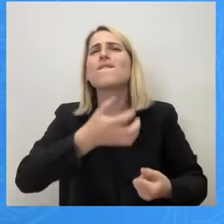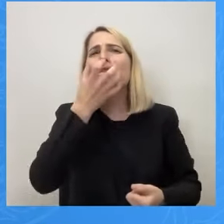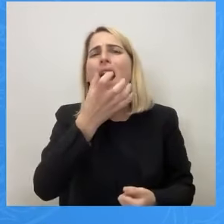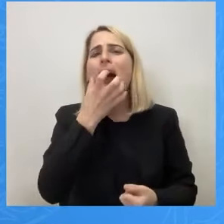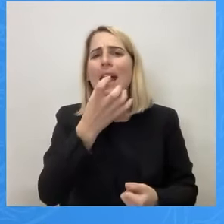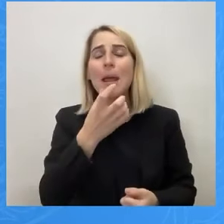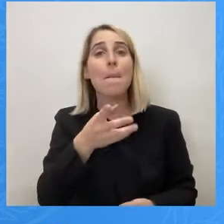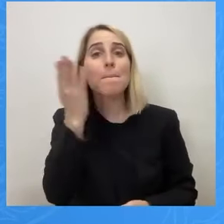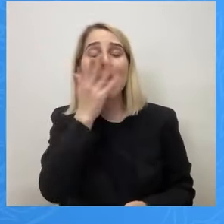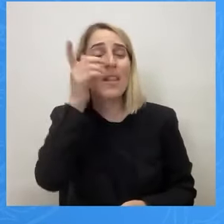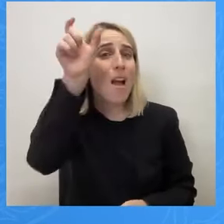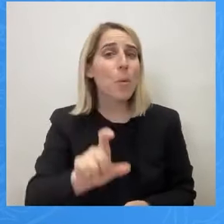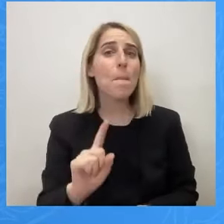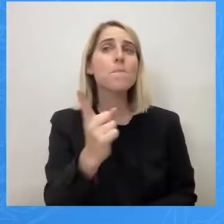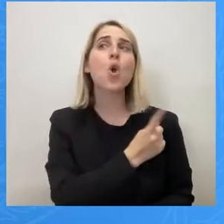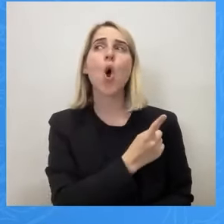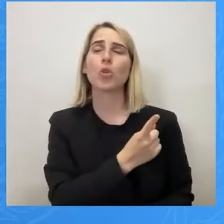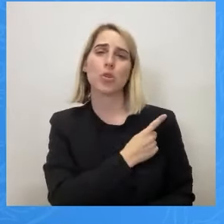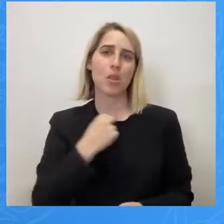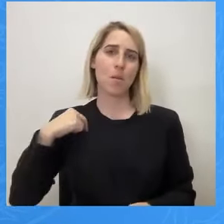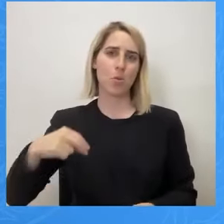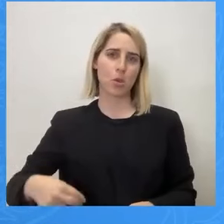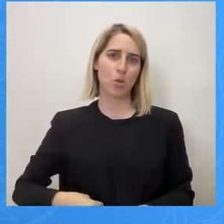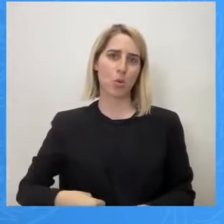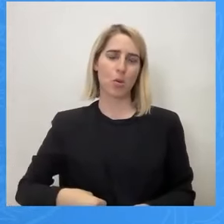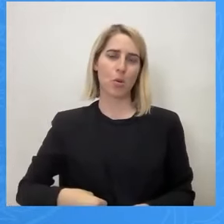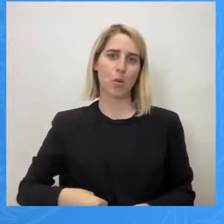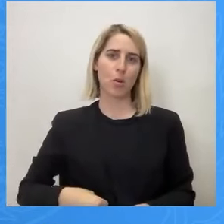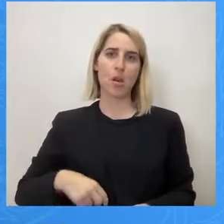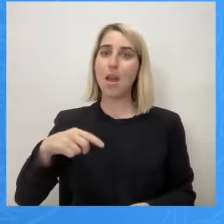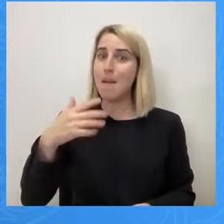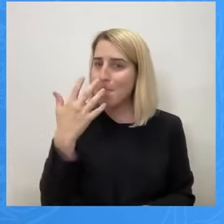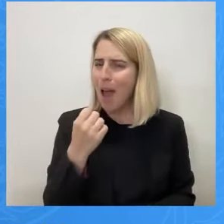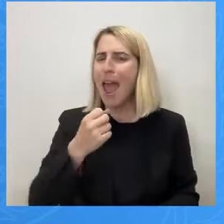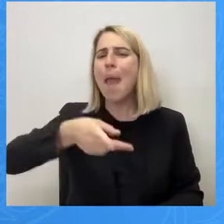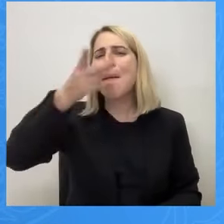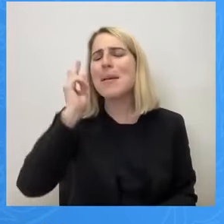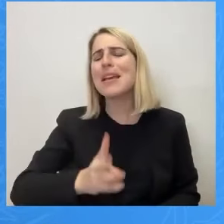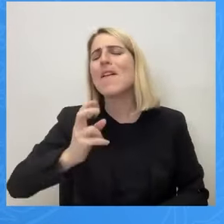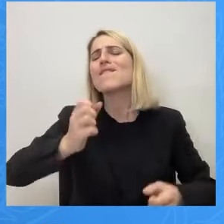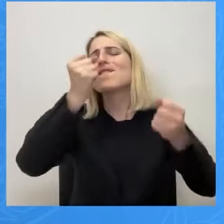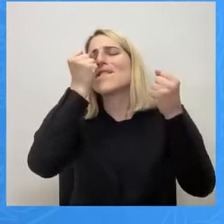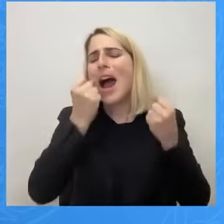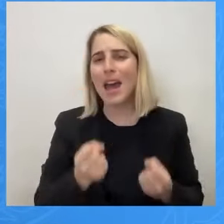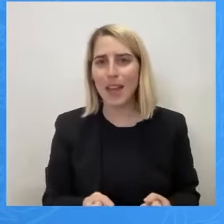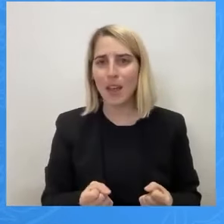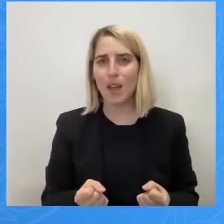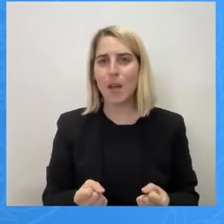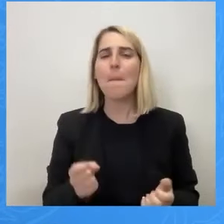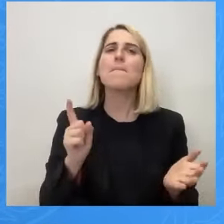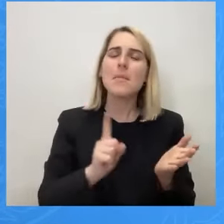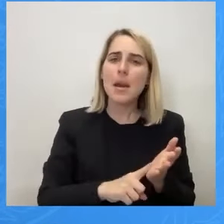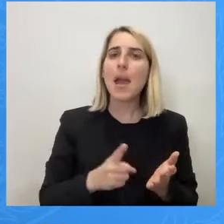δημοτικού. Σε σχέση με την επικινδυνότητα αυτών που σας προτείνουμε που τουλάχιστον είναι και ομόφωνη